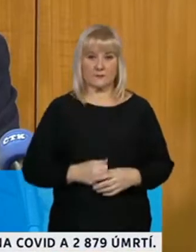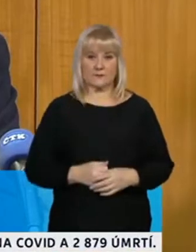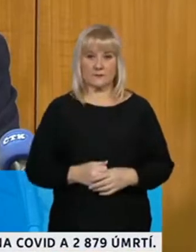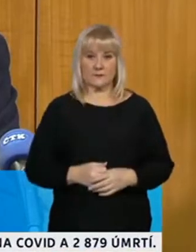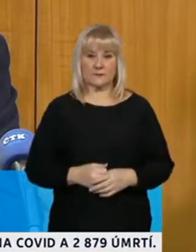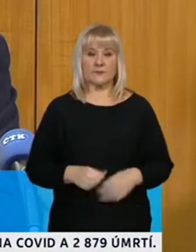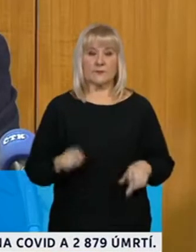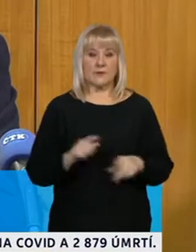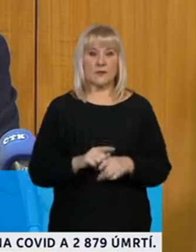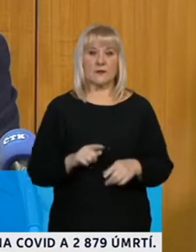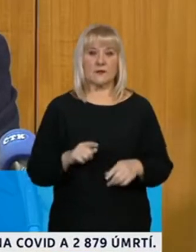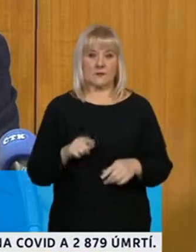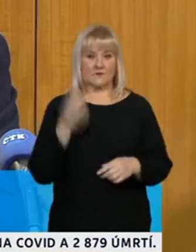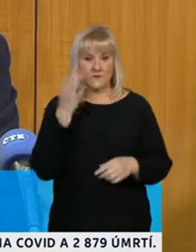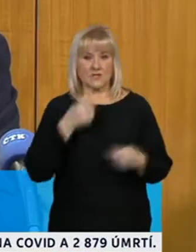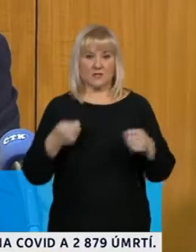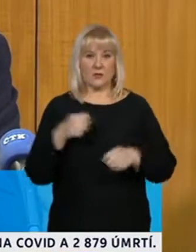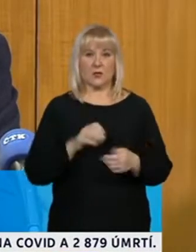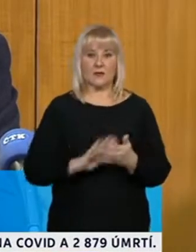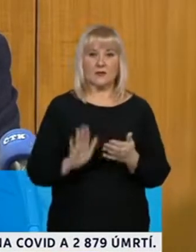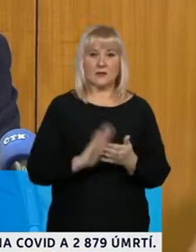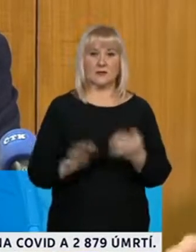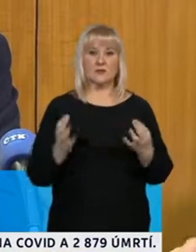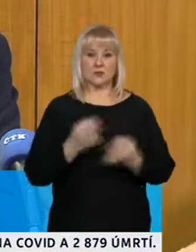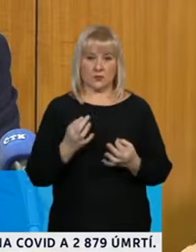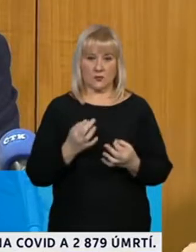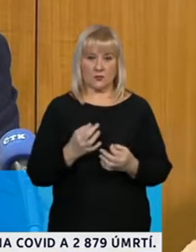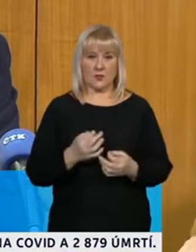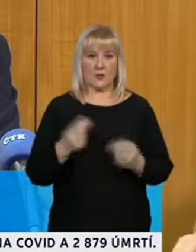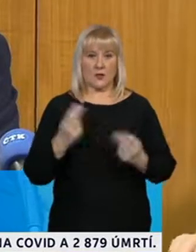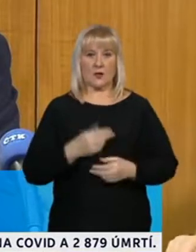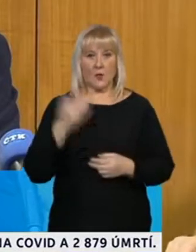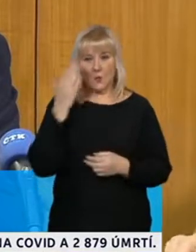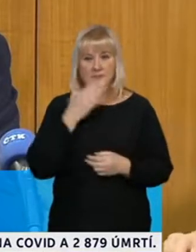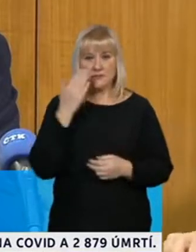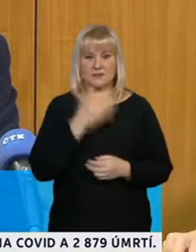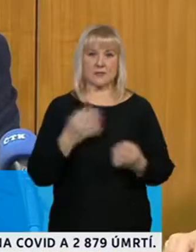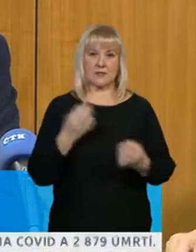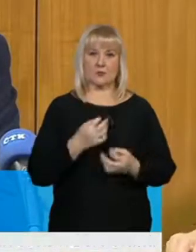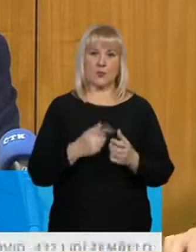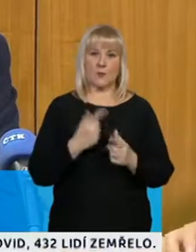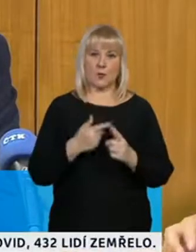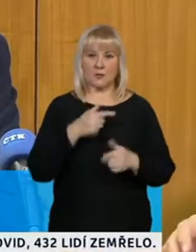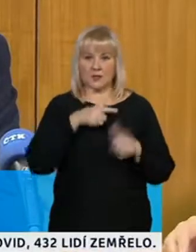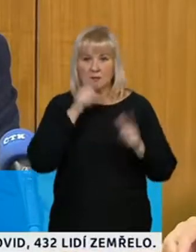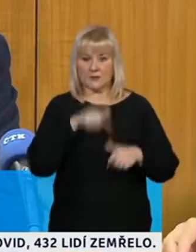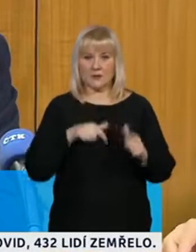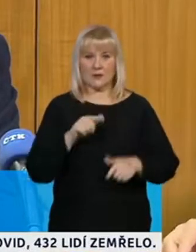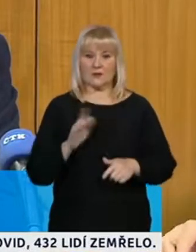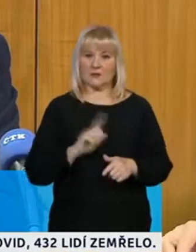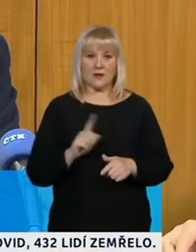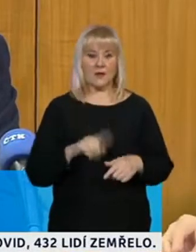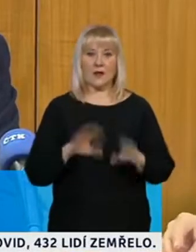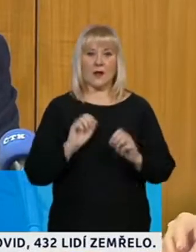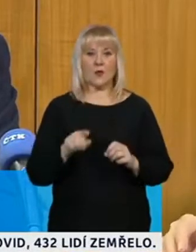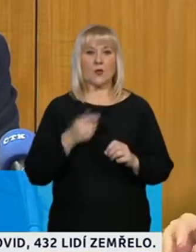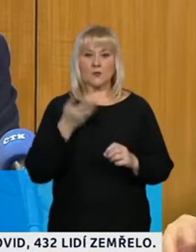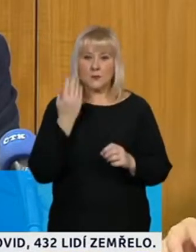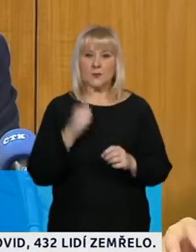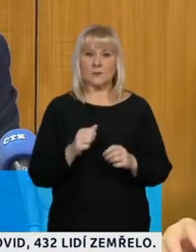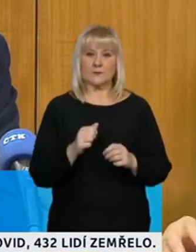zejména urychlilo při tom vývoji, nebylo to, že by se obešly nějaké regulační kroky, ale že byl extrémním způsobem